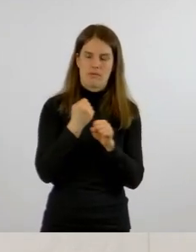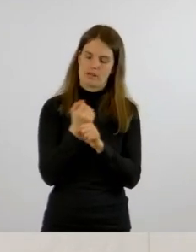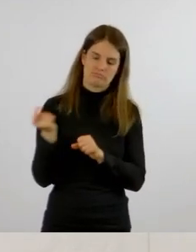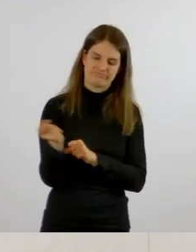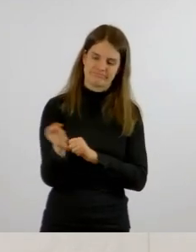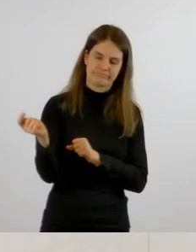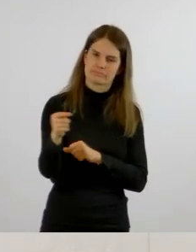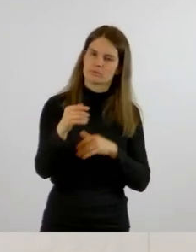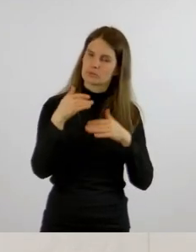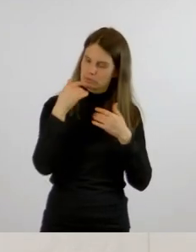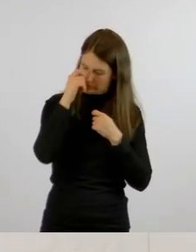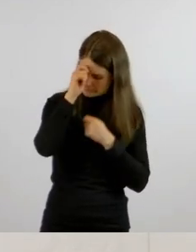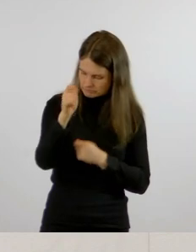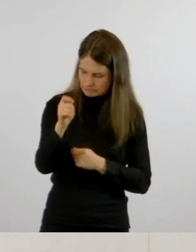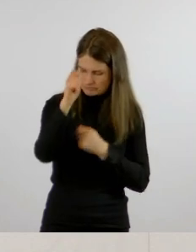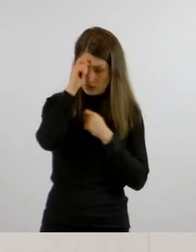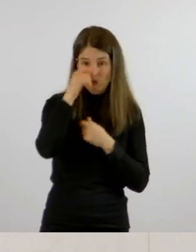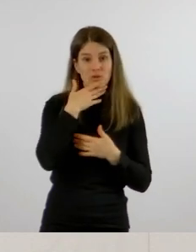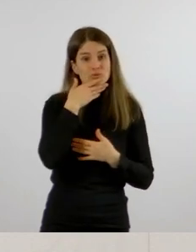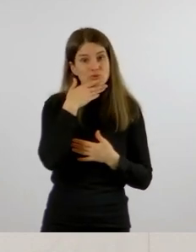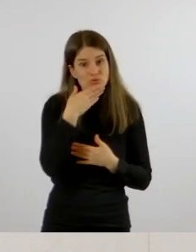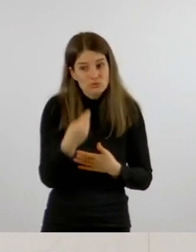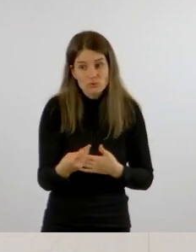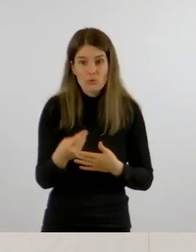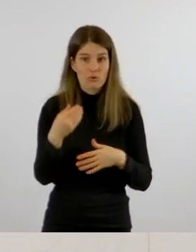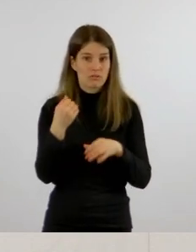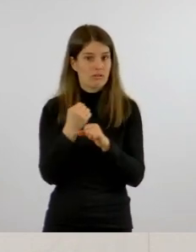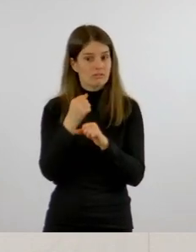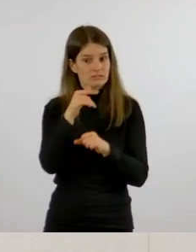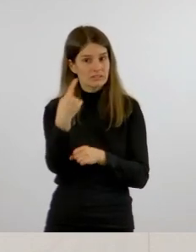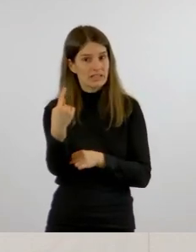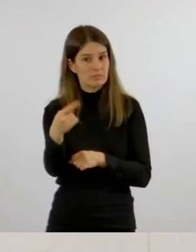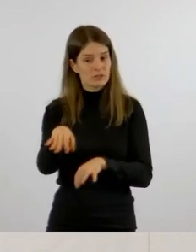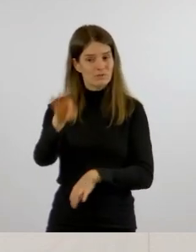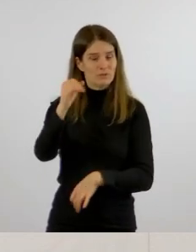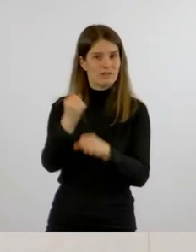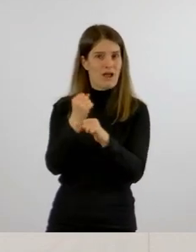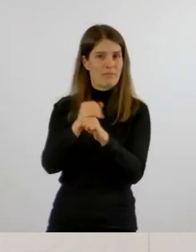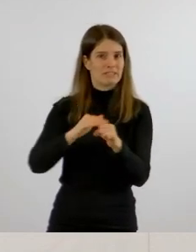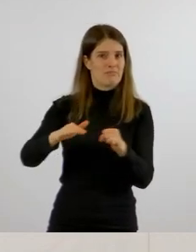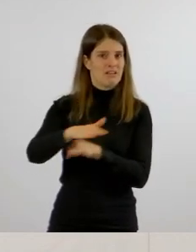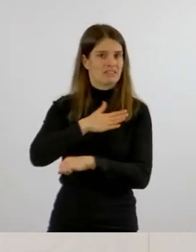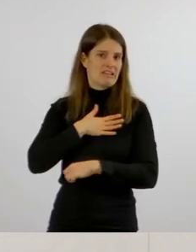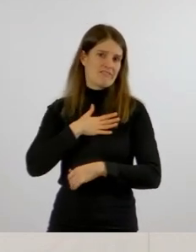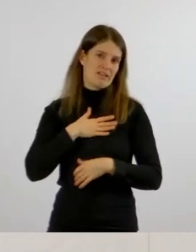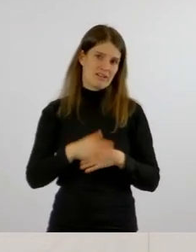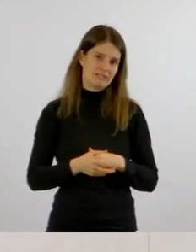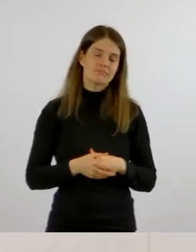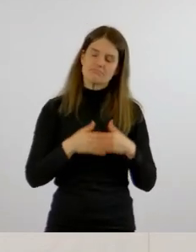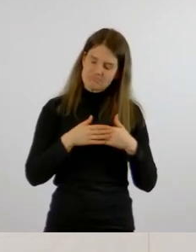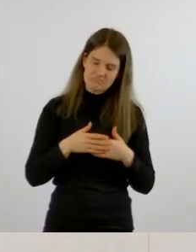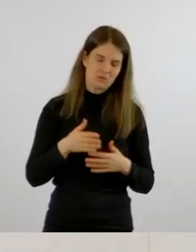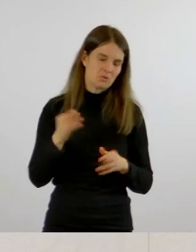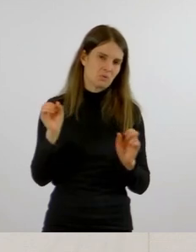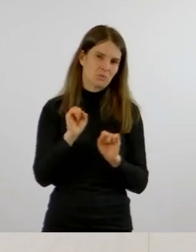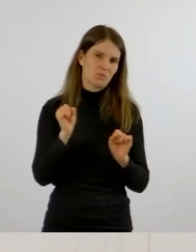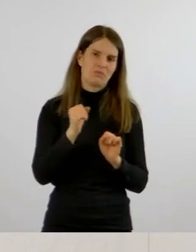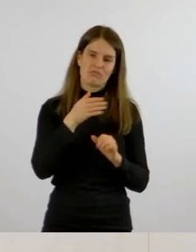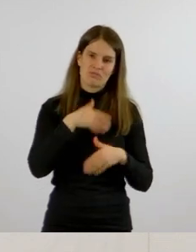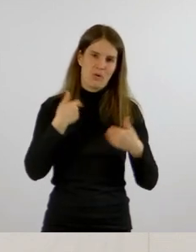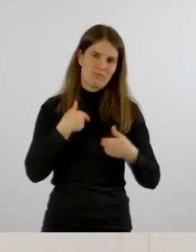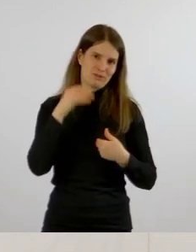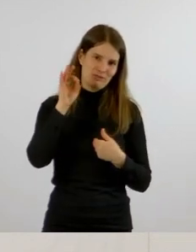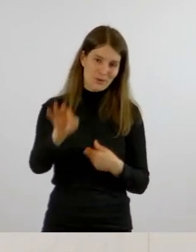Und wenn Sie da auch einen erfüllenden Arbeitsplatz gefunden haben, dann finde ich das sehr gut.